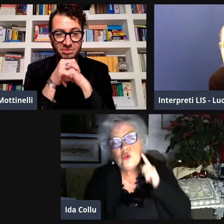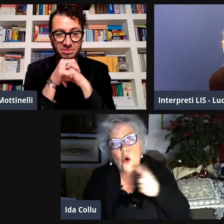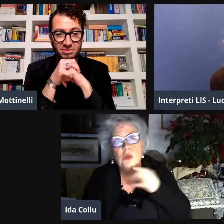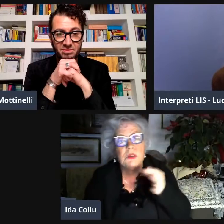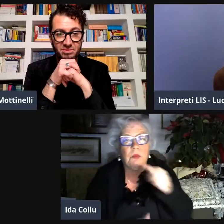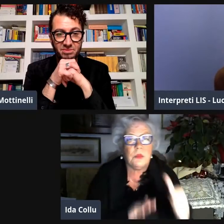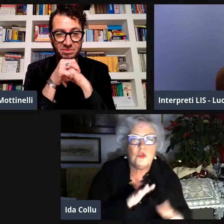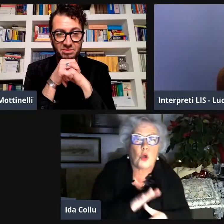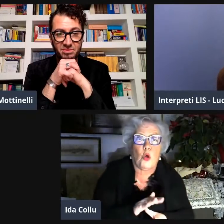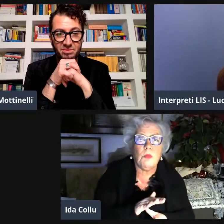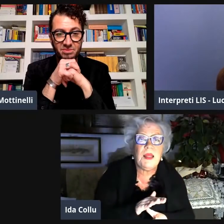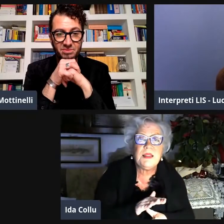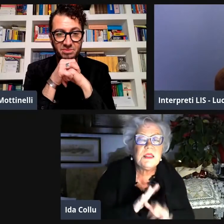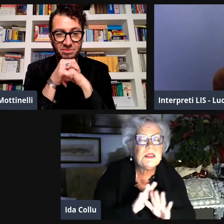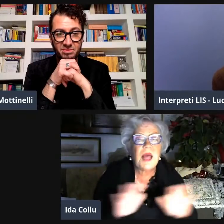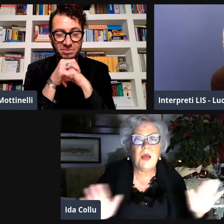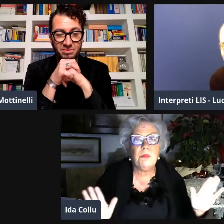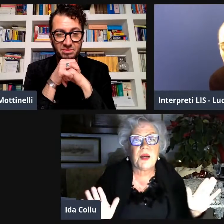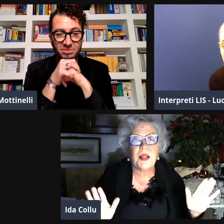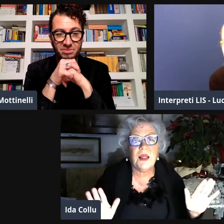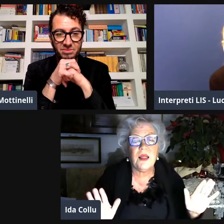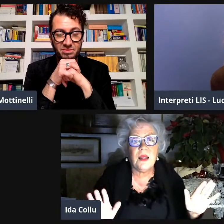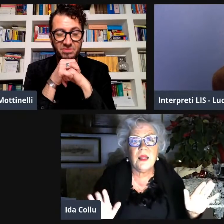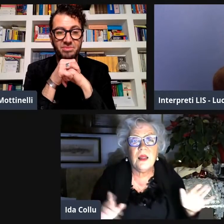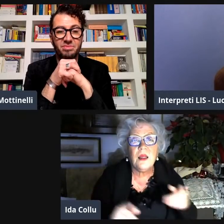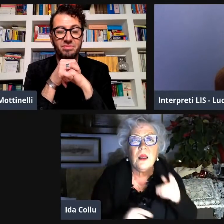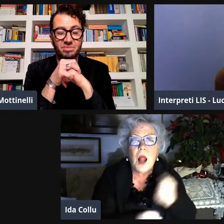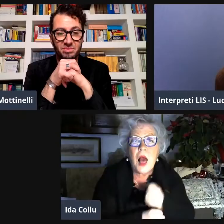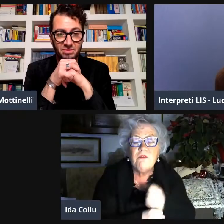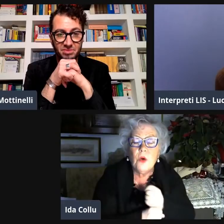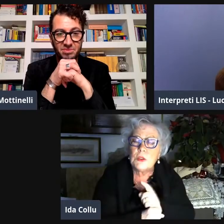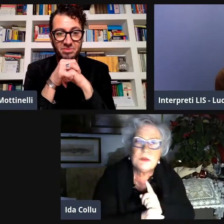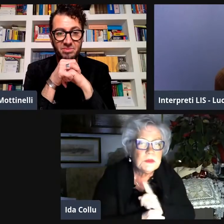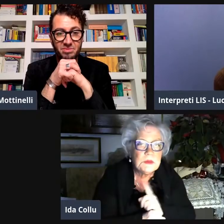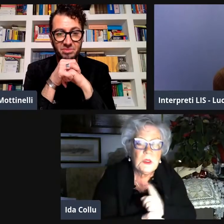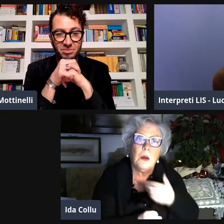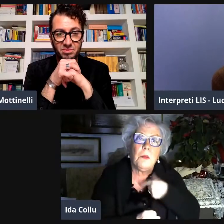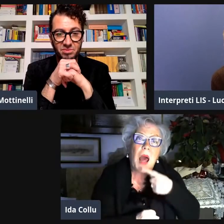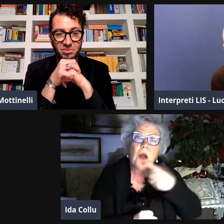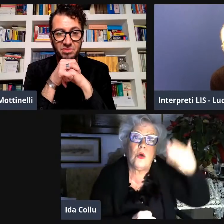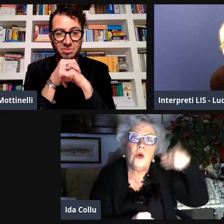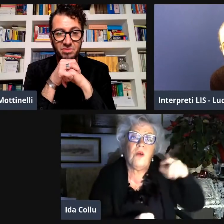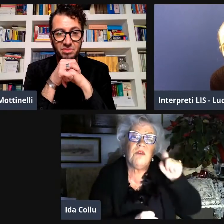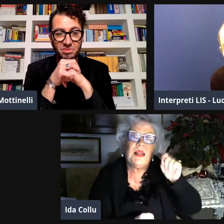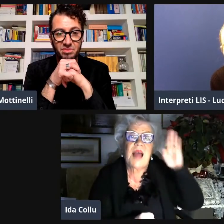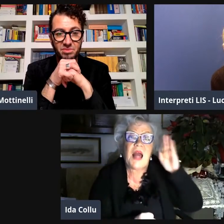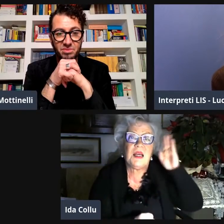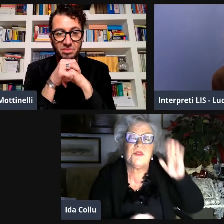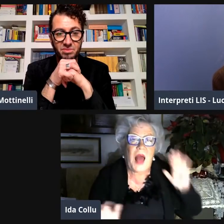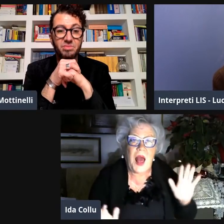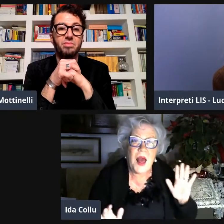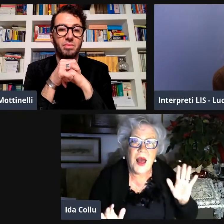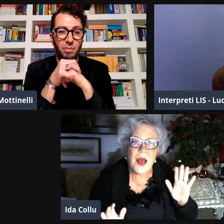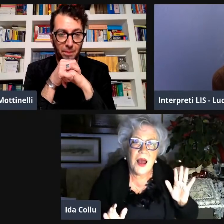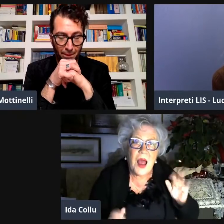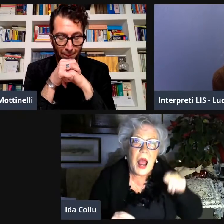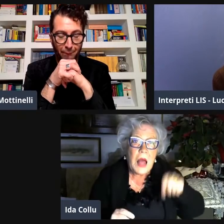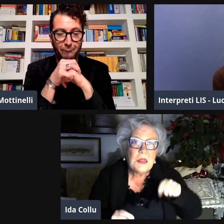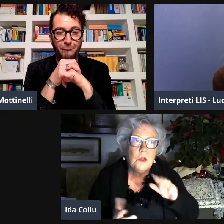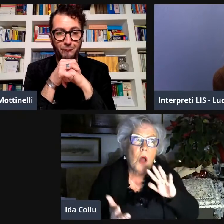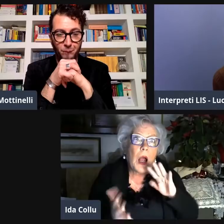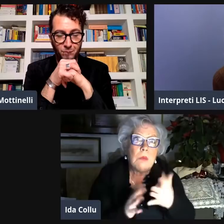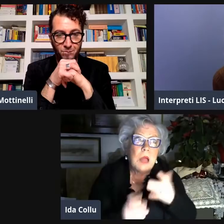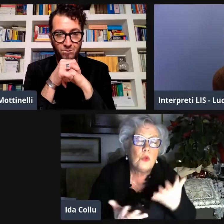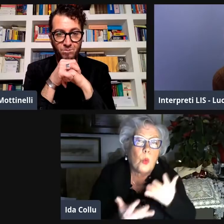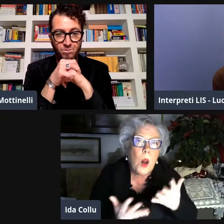sposate se sono sposate con degli udenti con dei sordi se sono delle donne dipendenti se lavorano non lavorano perché